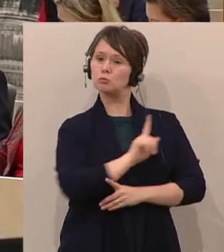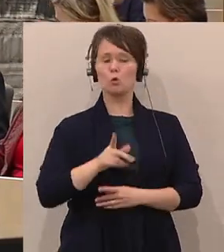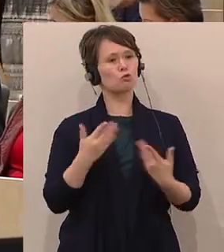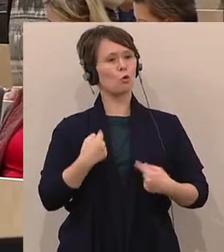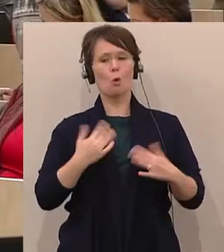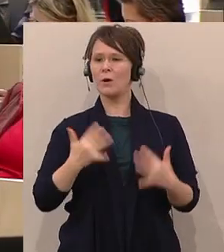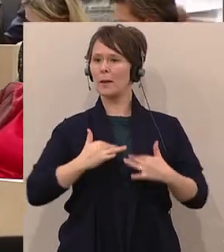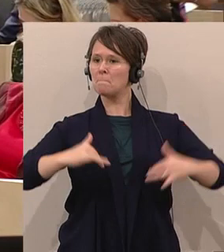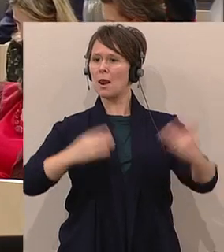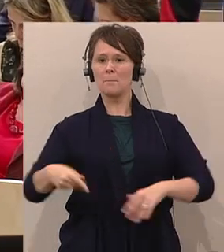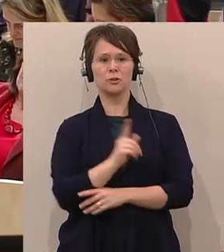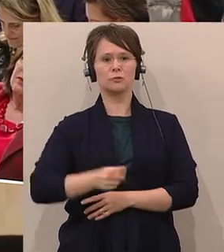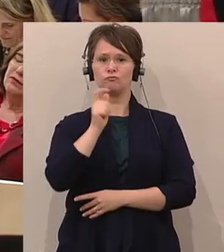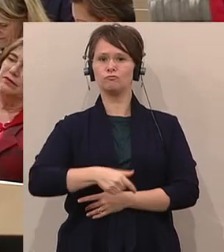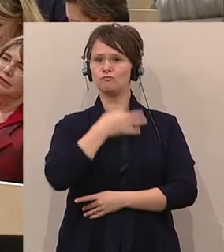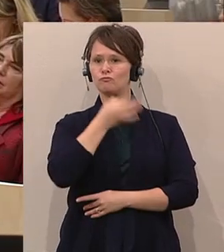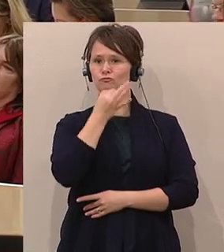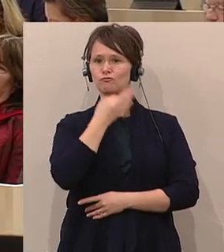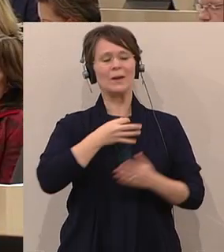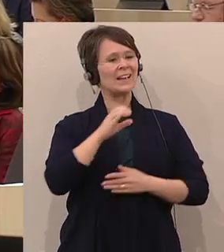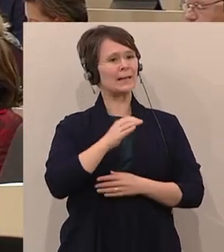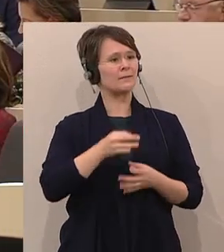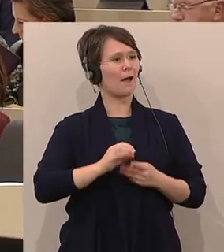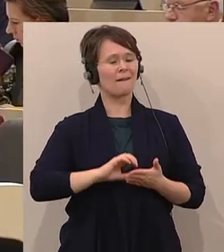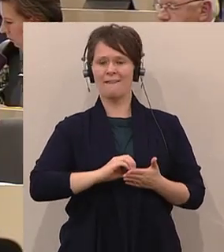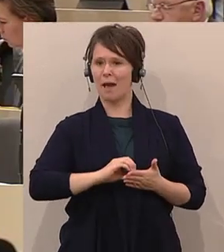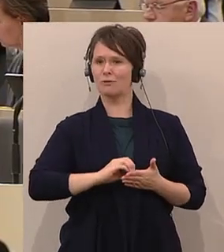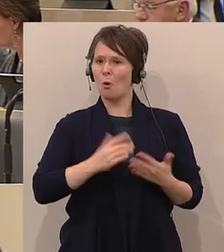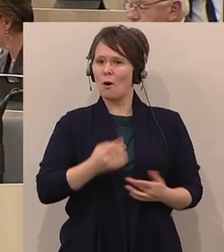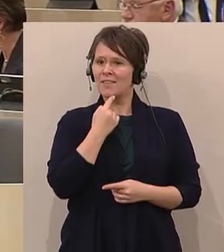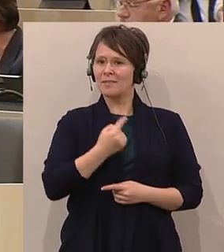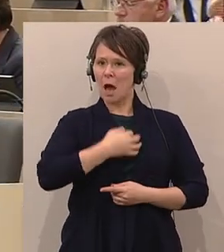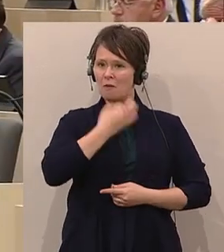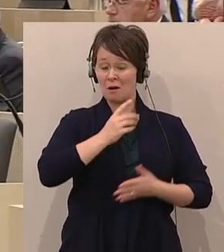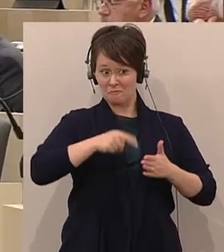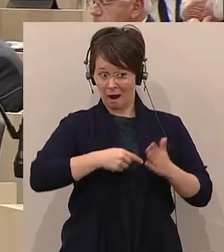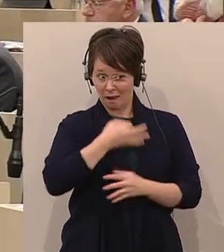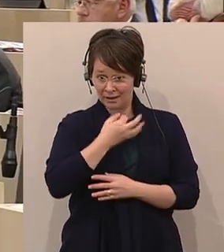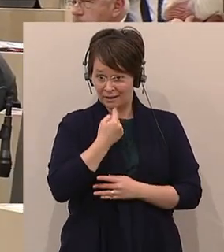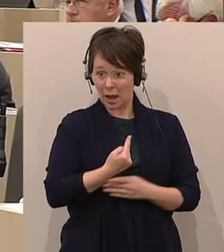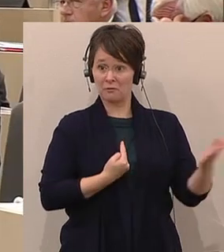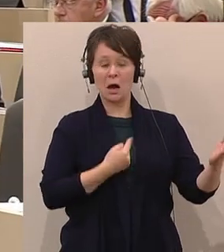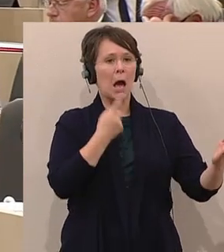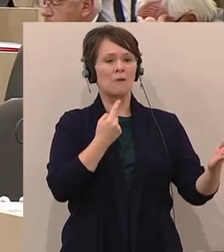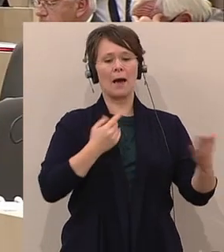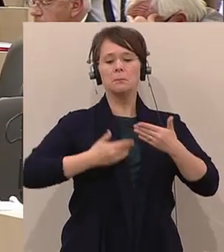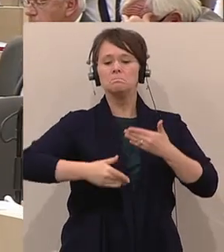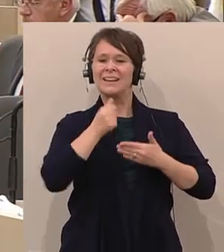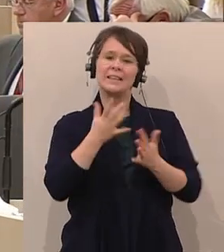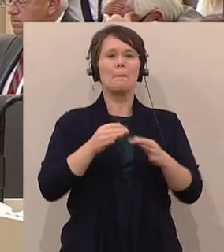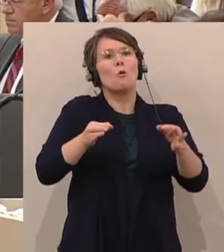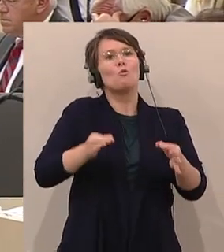Parlament und heute gibt es eine Wahlrede von Christian Kern, weil er sonst möglicherweise keine gescheiten Auftrittstermine mehr kriegt.